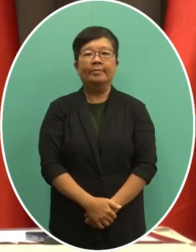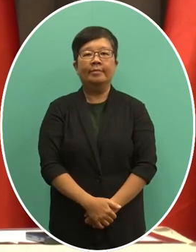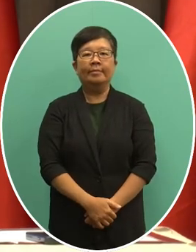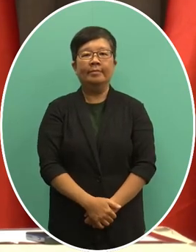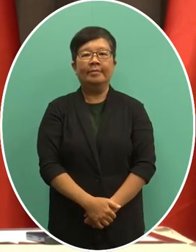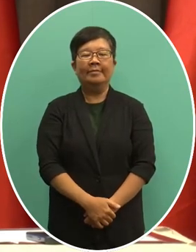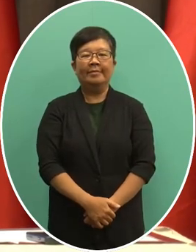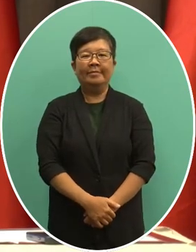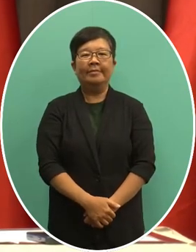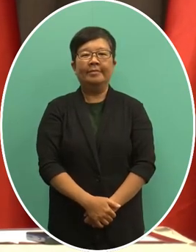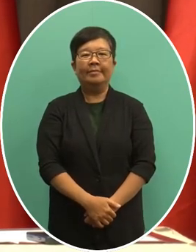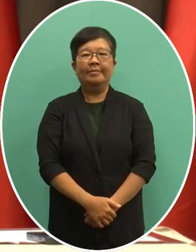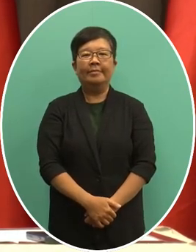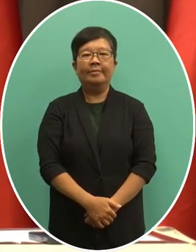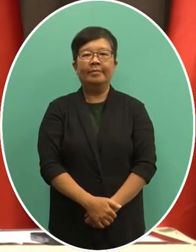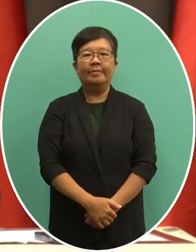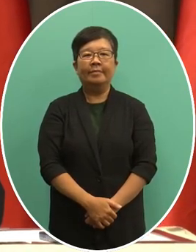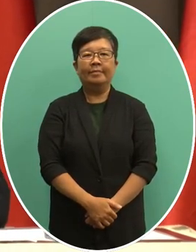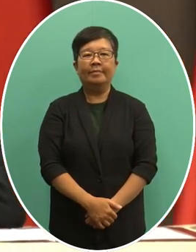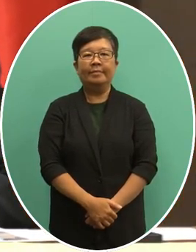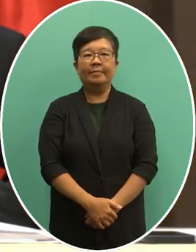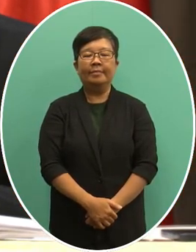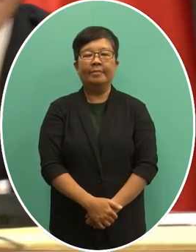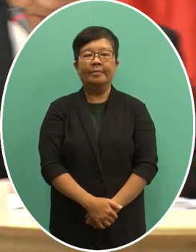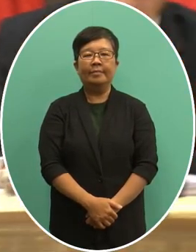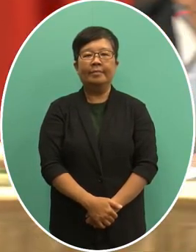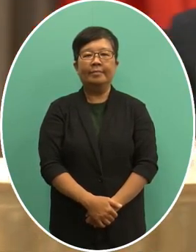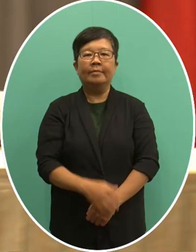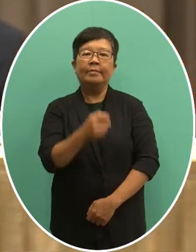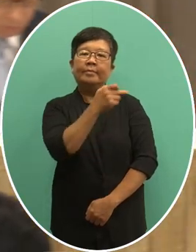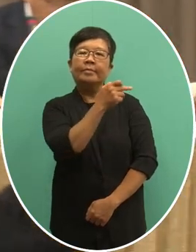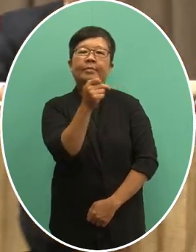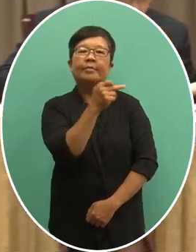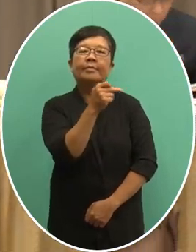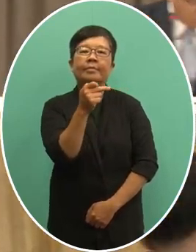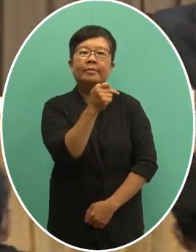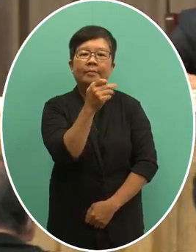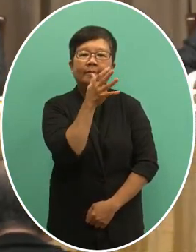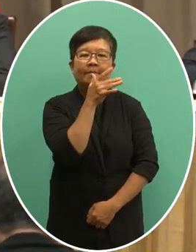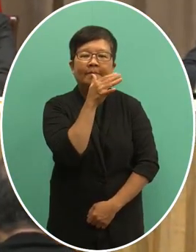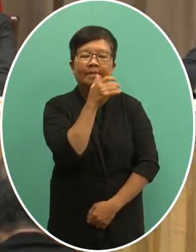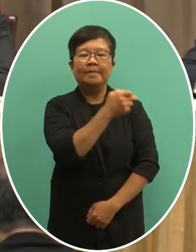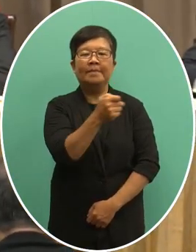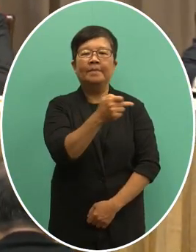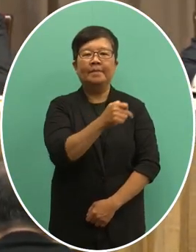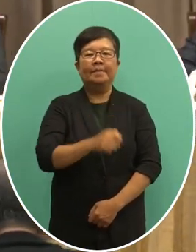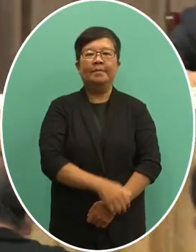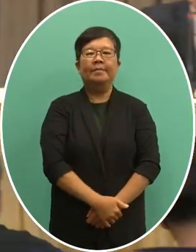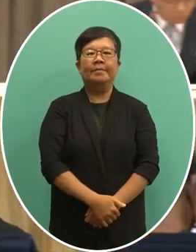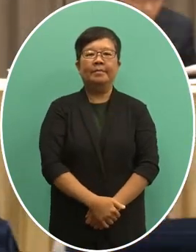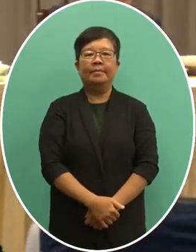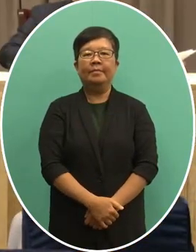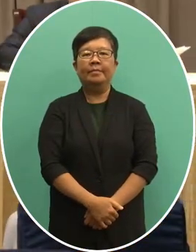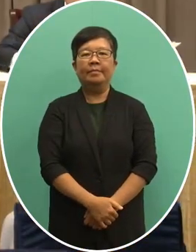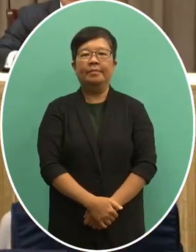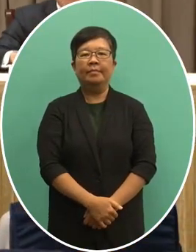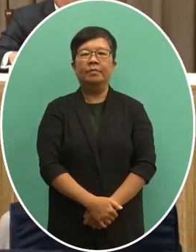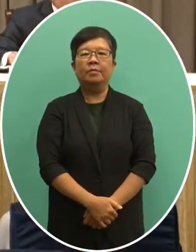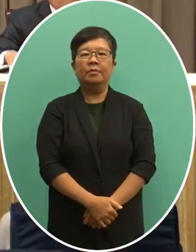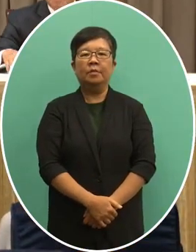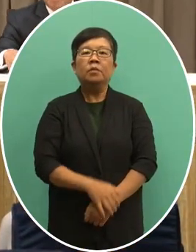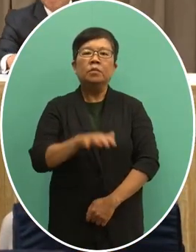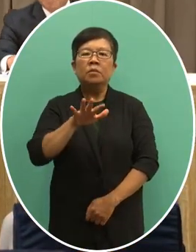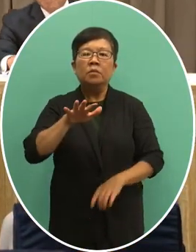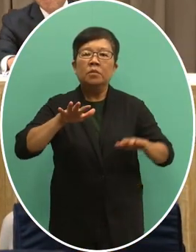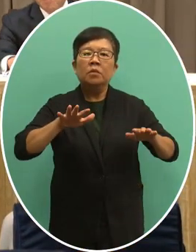谢谢嗨I'm Rick Lout from Taiwan PlusI just wanted to ask the Deputy Ministerwhy nowwhy this